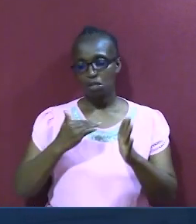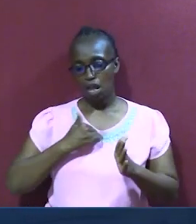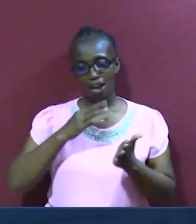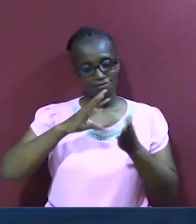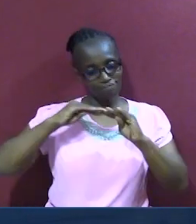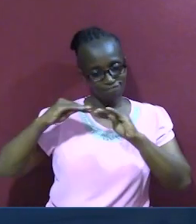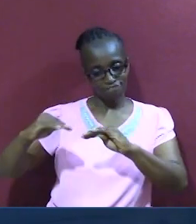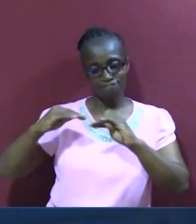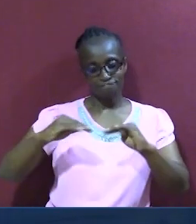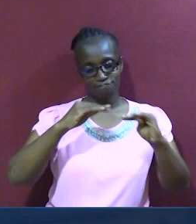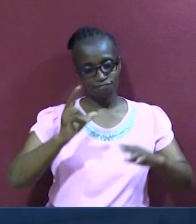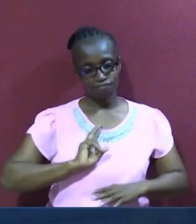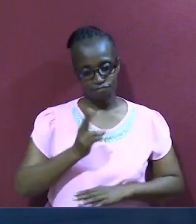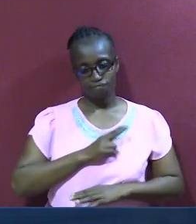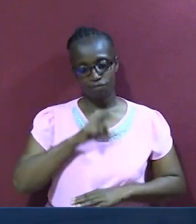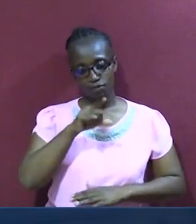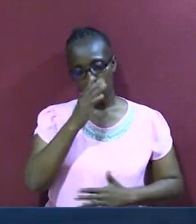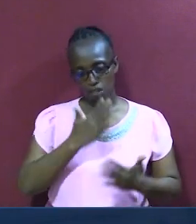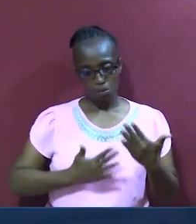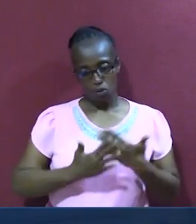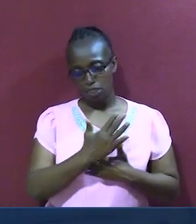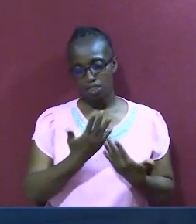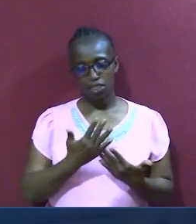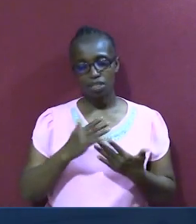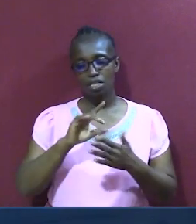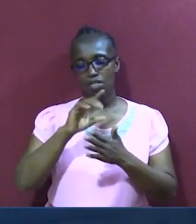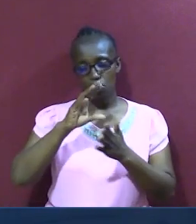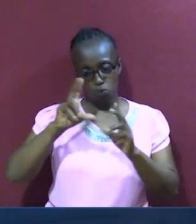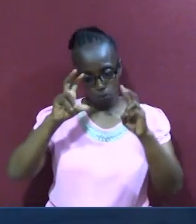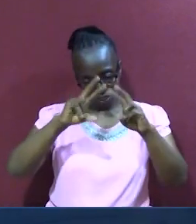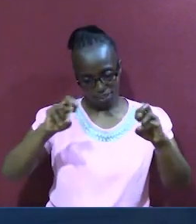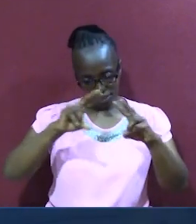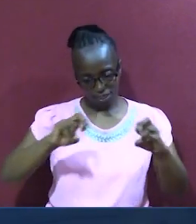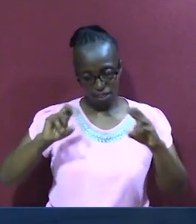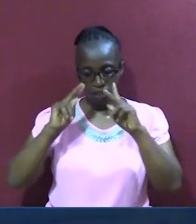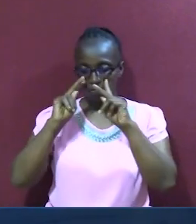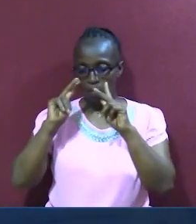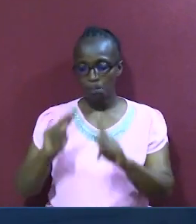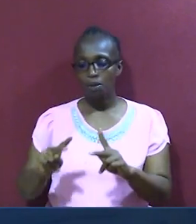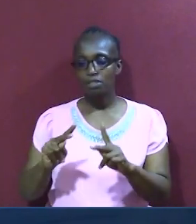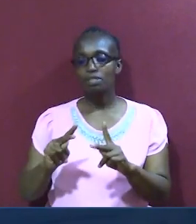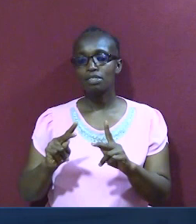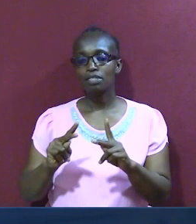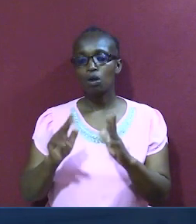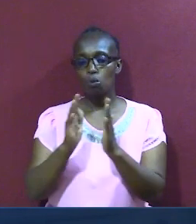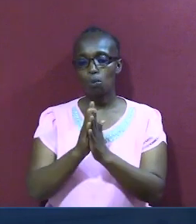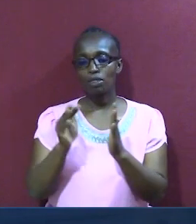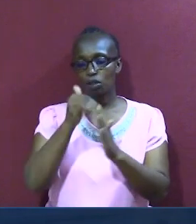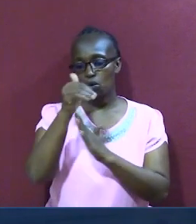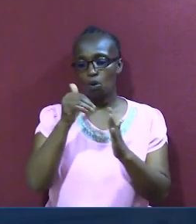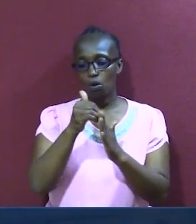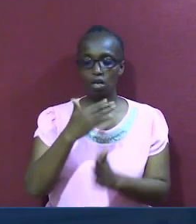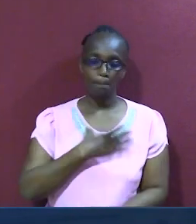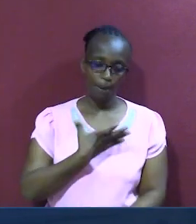subu ya leo kwamba, tukaweze kutafuta amani, na kila mtu, yeyote